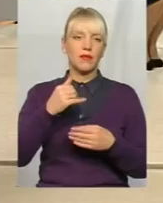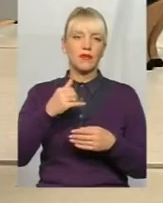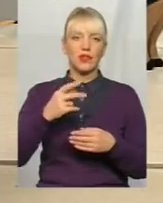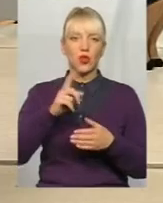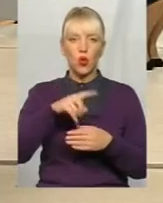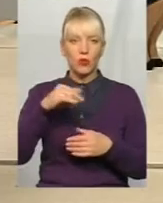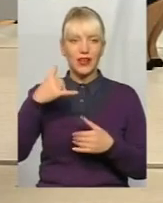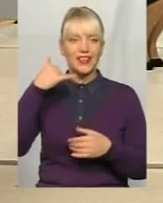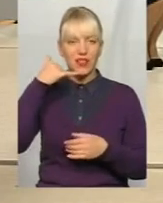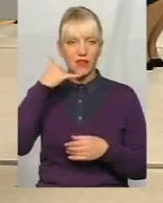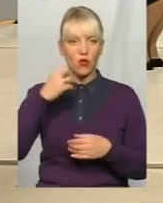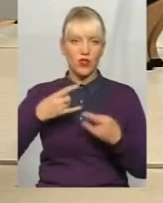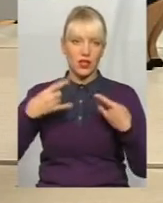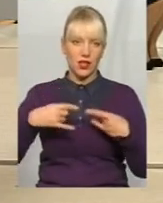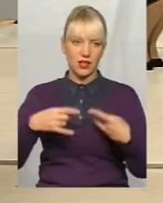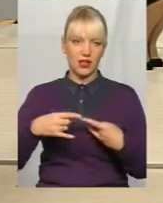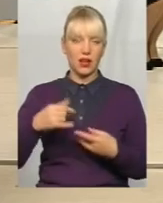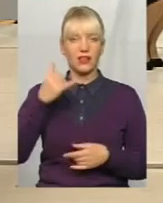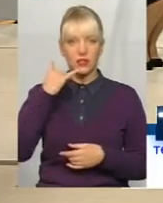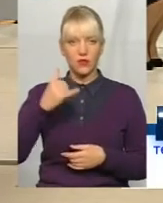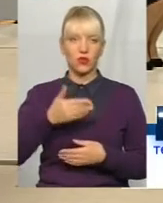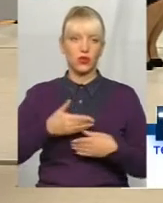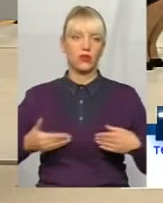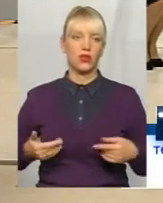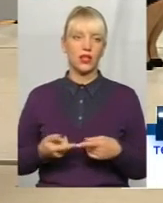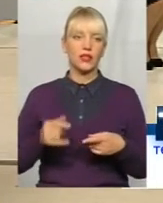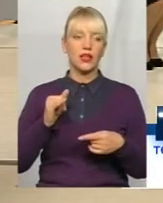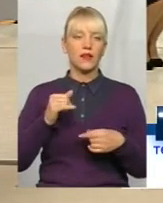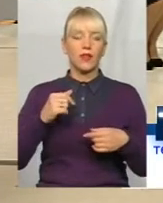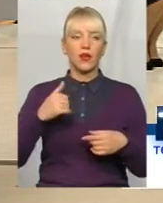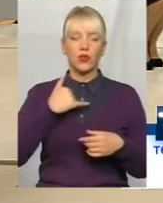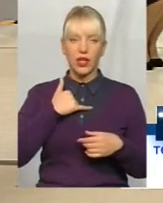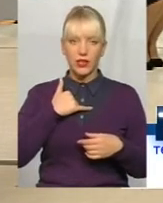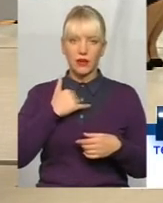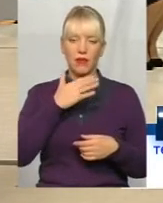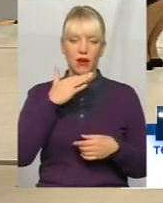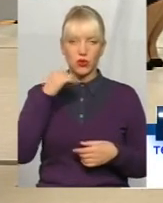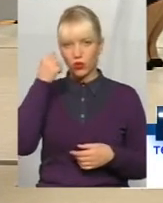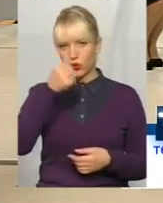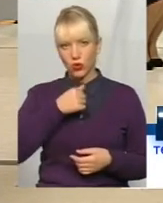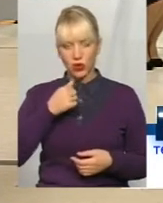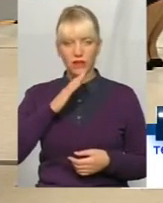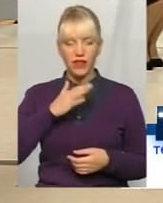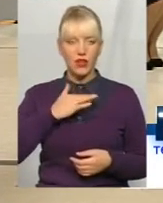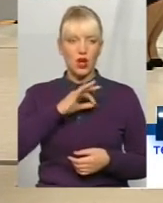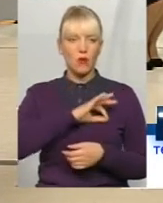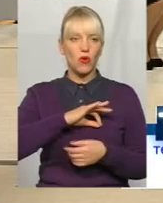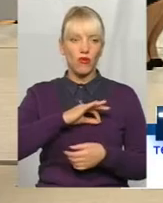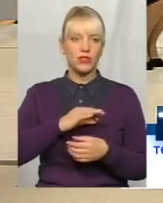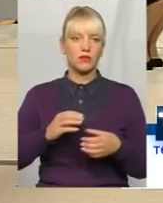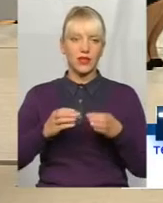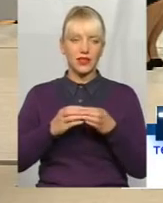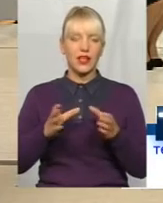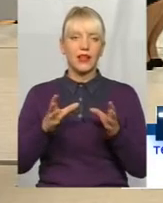Перший? Віра Володимирівна. Ми багато років, наша проспілка наряду з другими